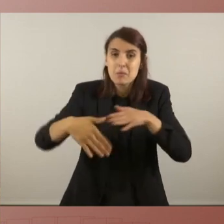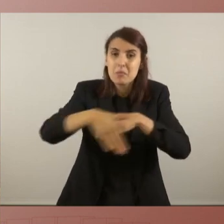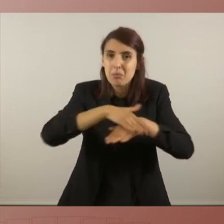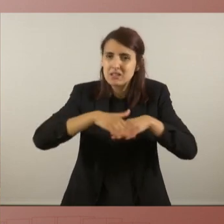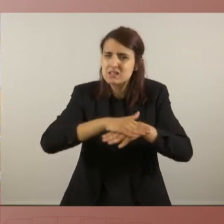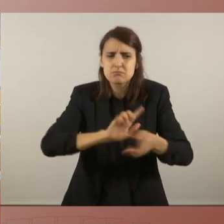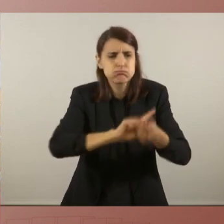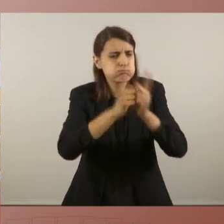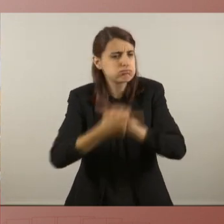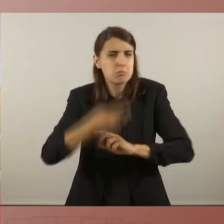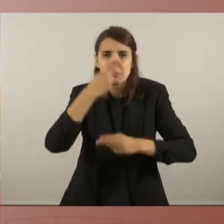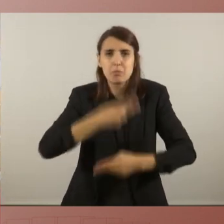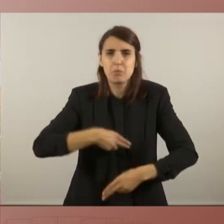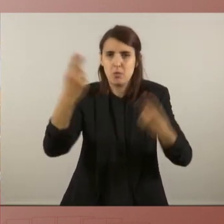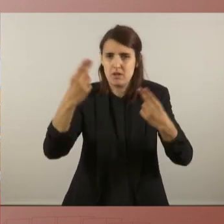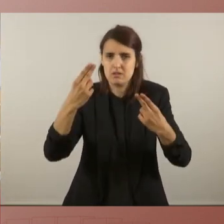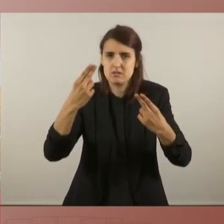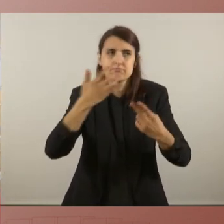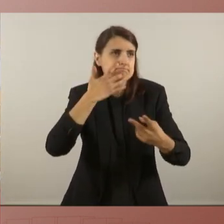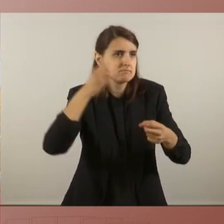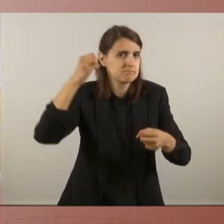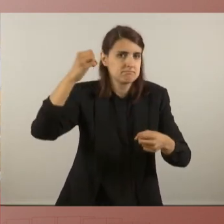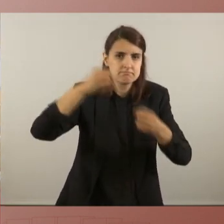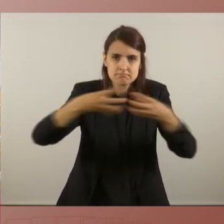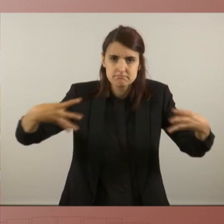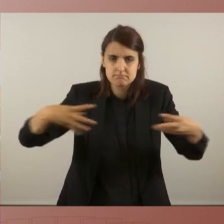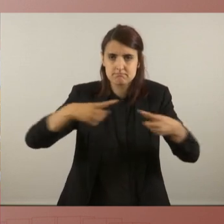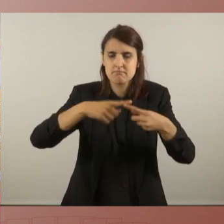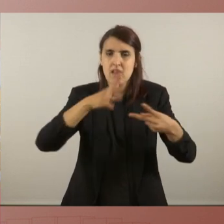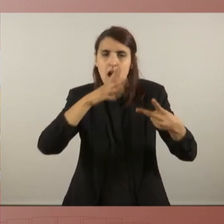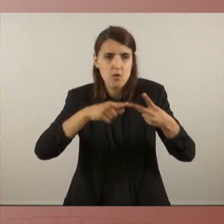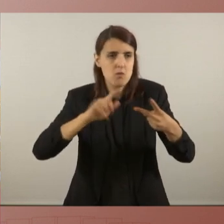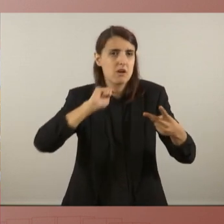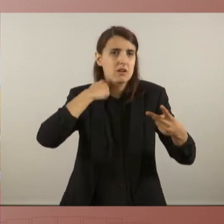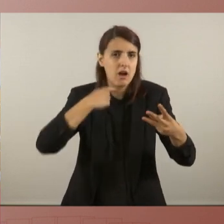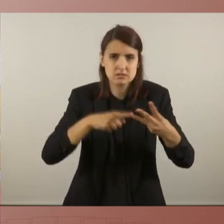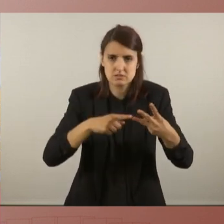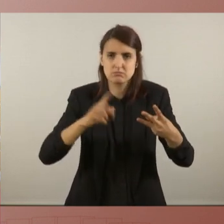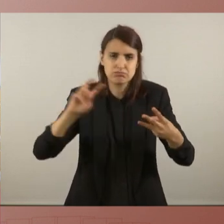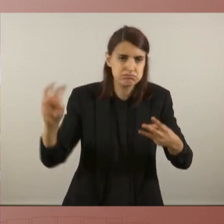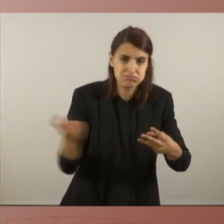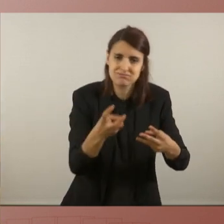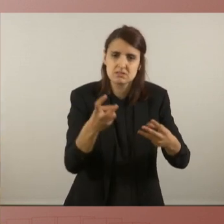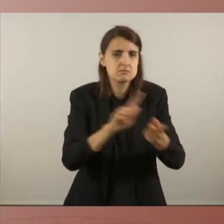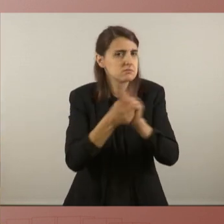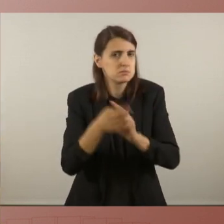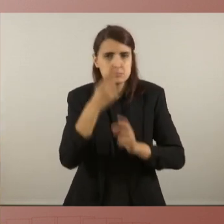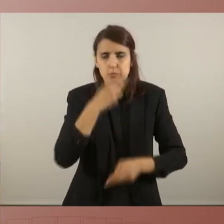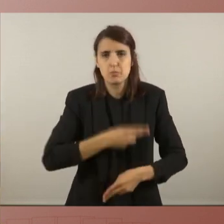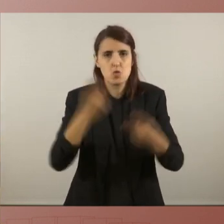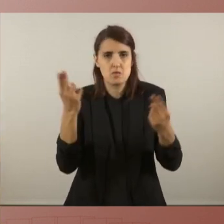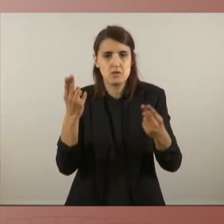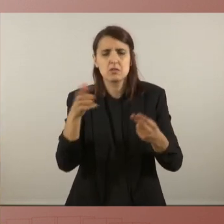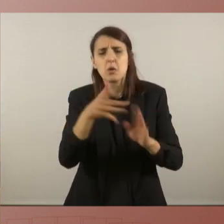serveis bàsics de subministraments d'electricitat d'aigua de gas perquè s'ha parlat molt aquí de combatre les